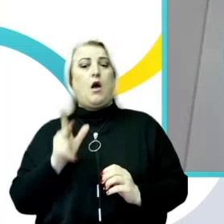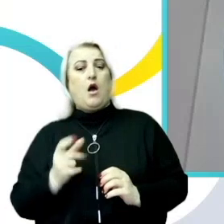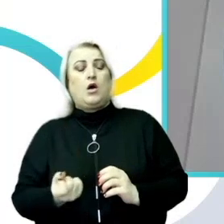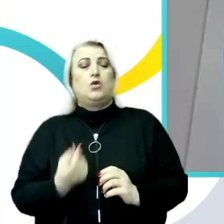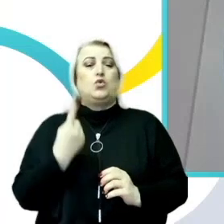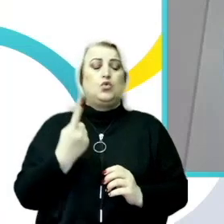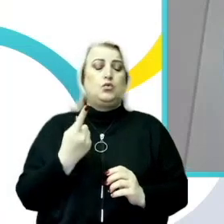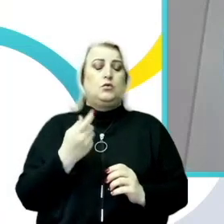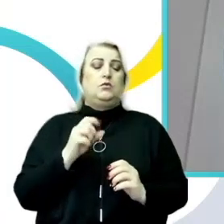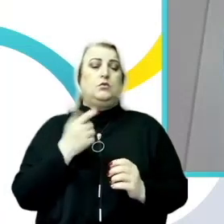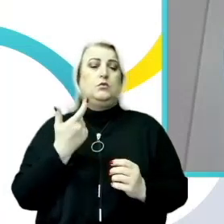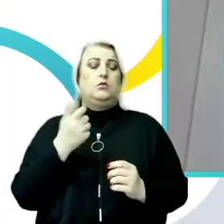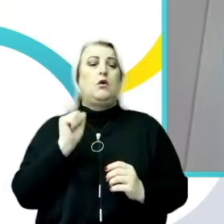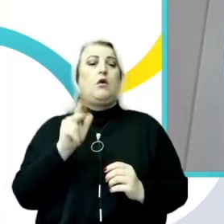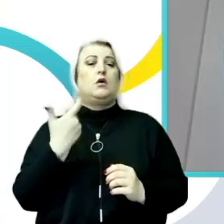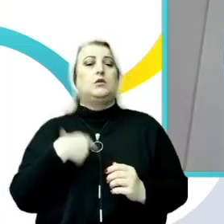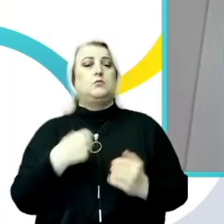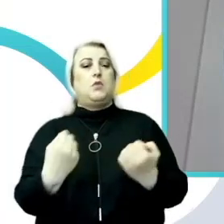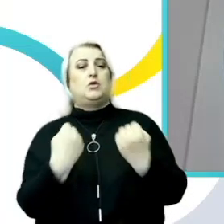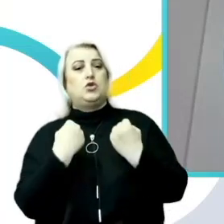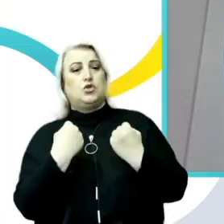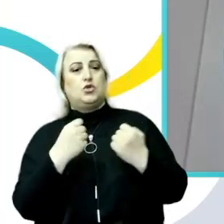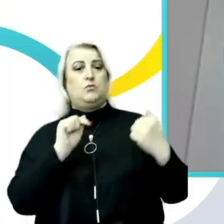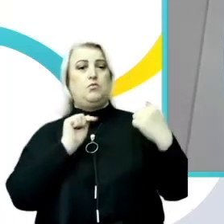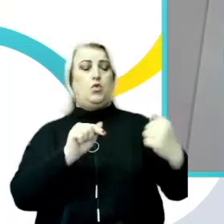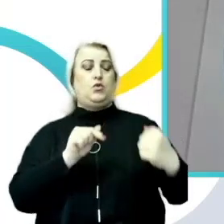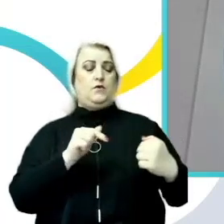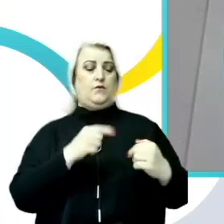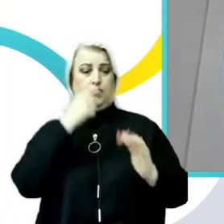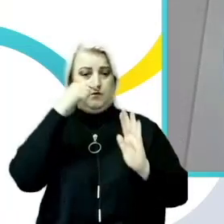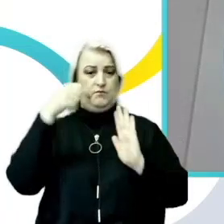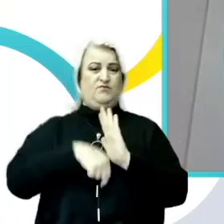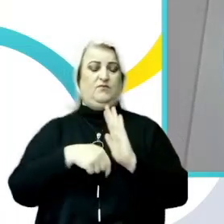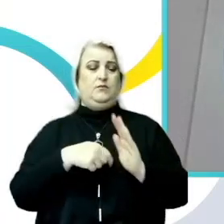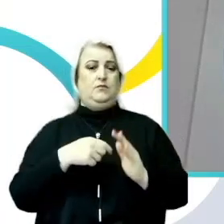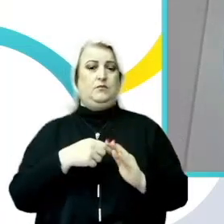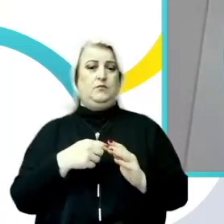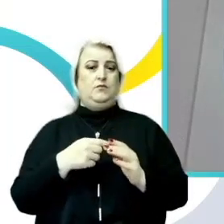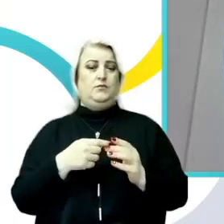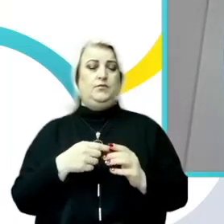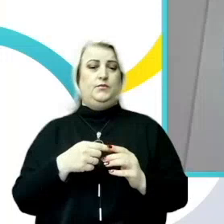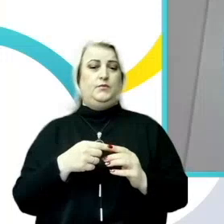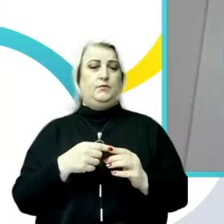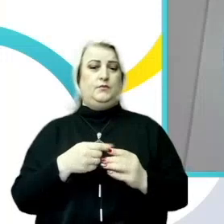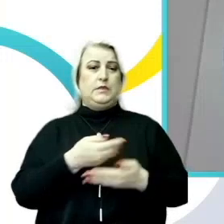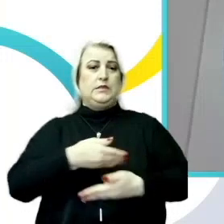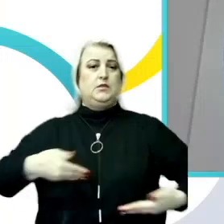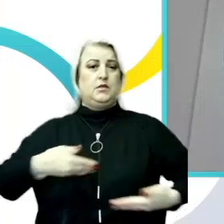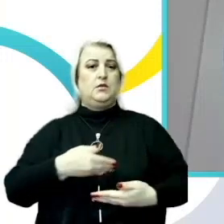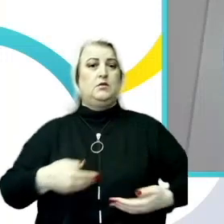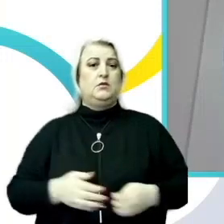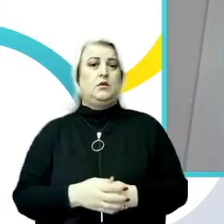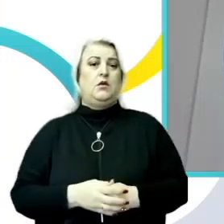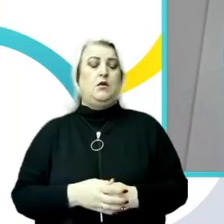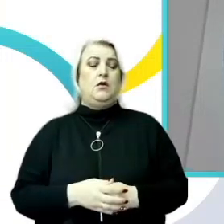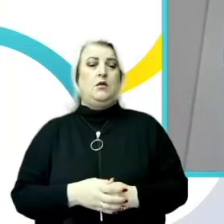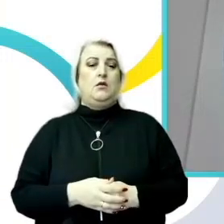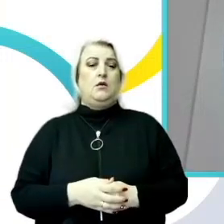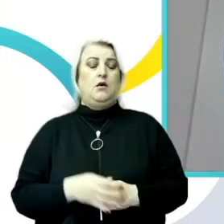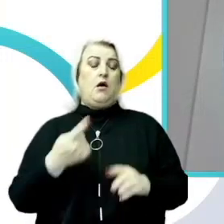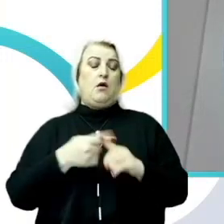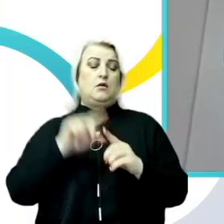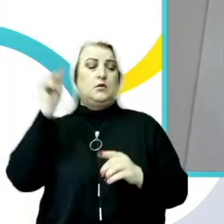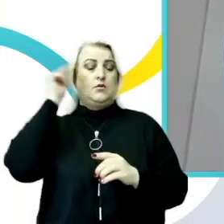protecție împotriva hărțuirii sexuale. În ultimul rând, acest studiu este important pentru